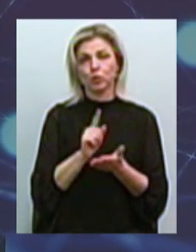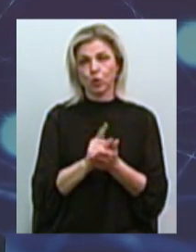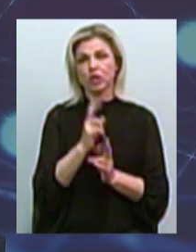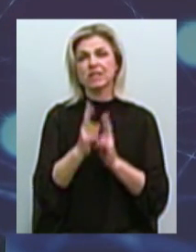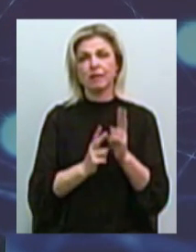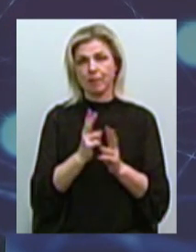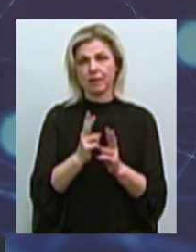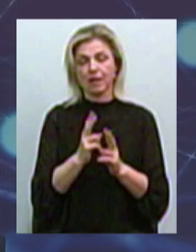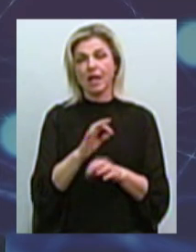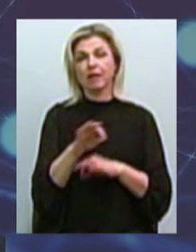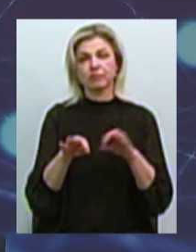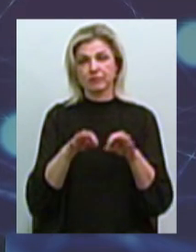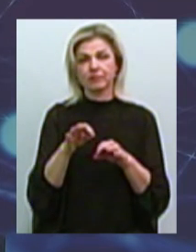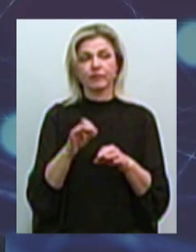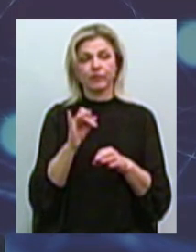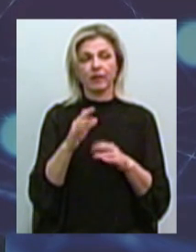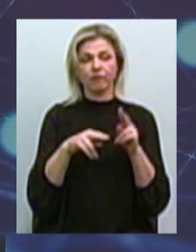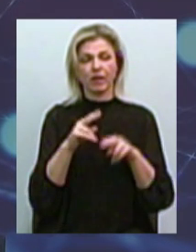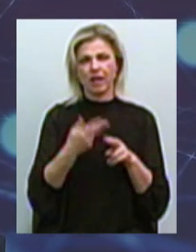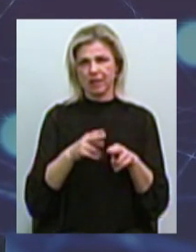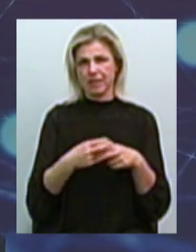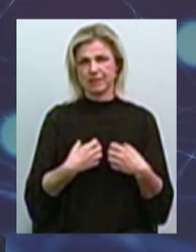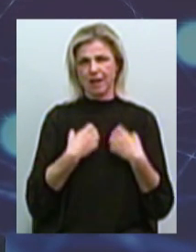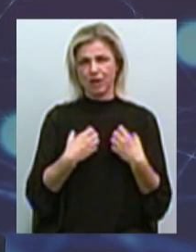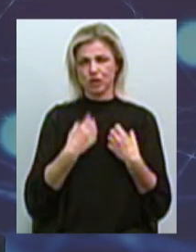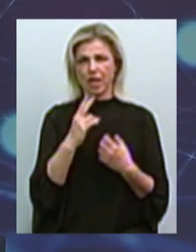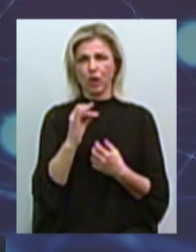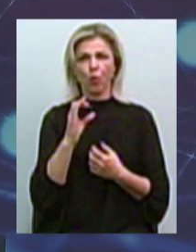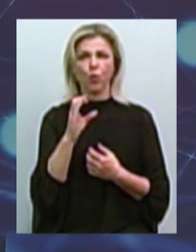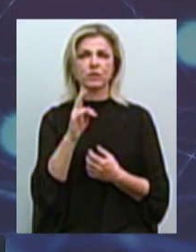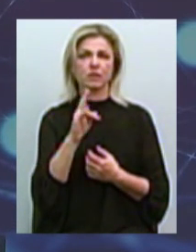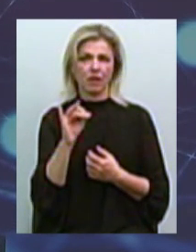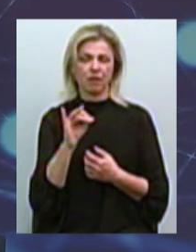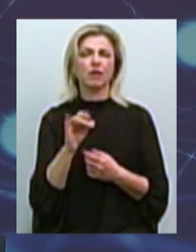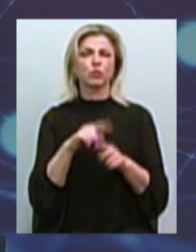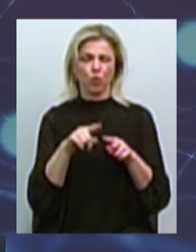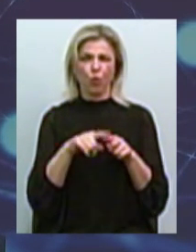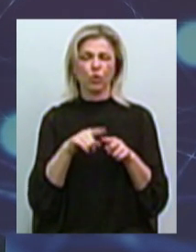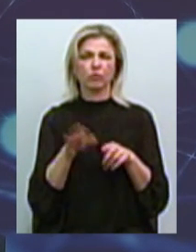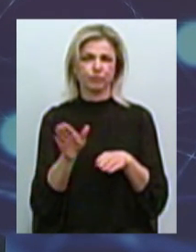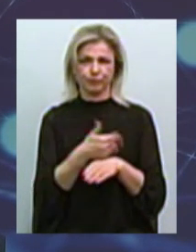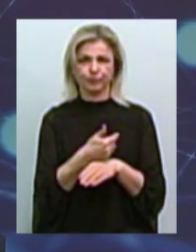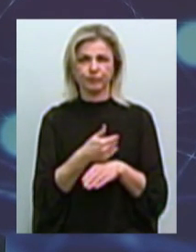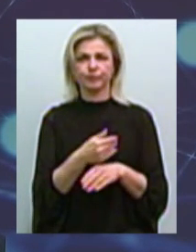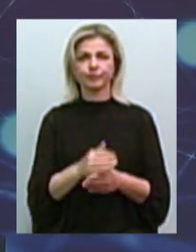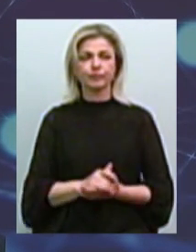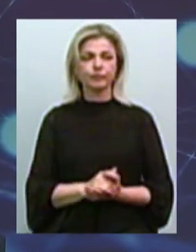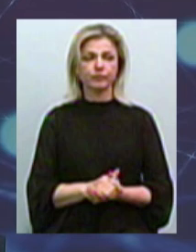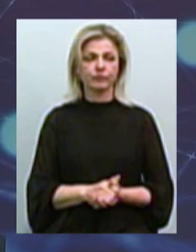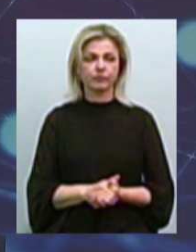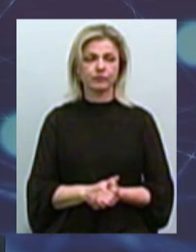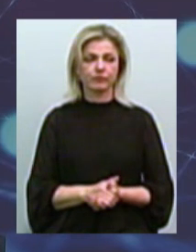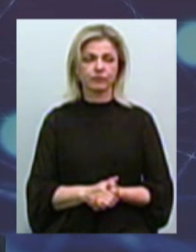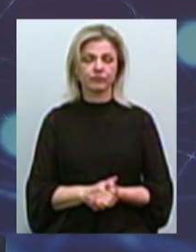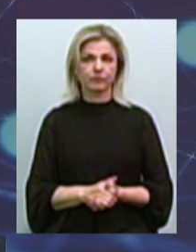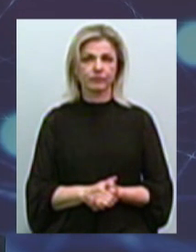уже, начать архетипы. І вот эти вот такие, какие-то страшненькие киоски отойдут. Может, не так оно будет уродовать город.